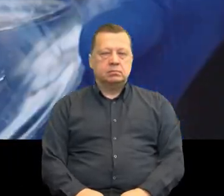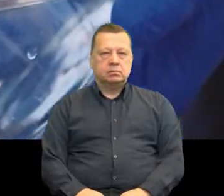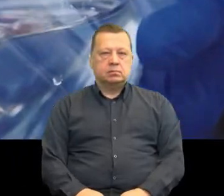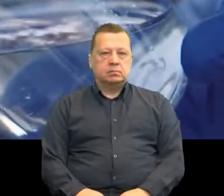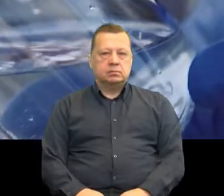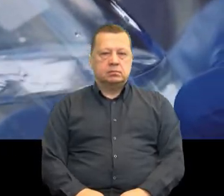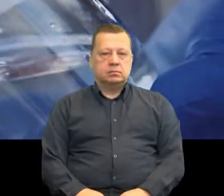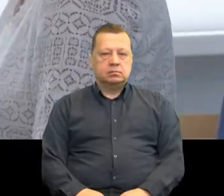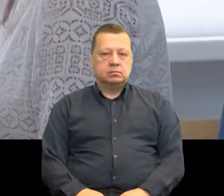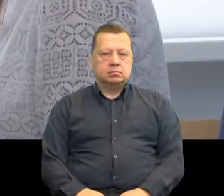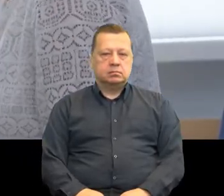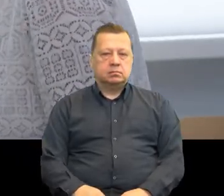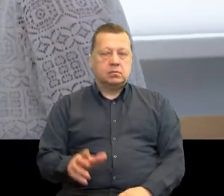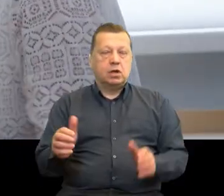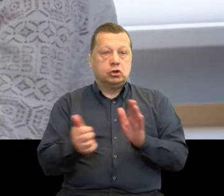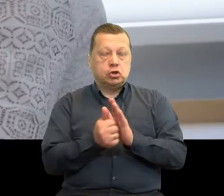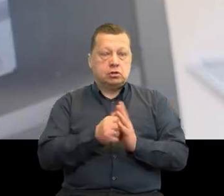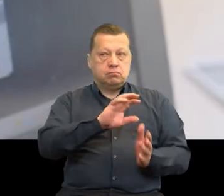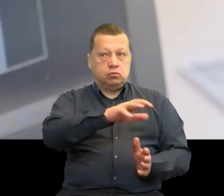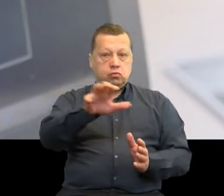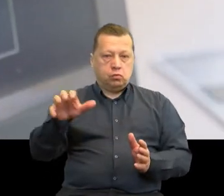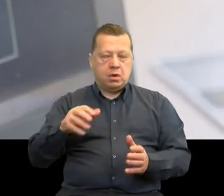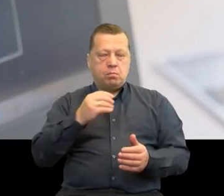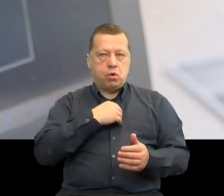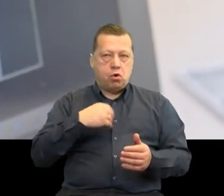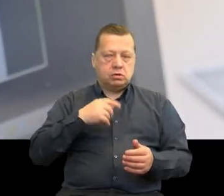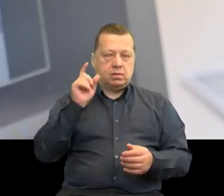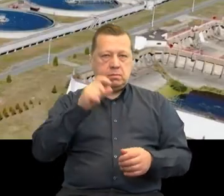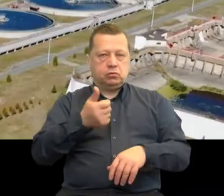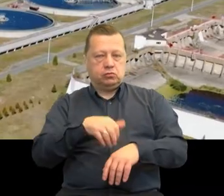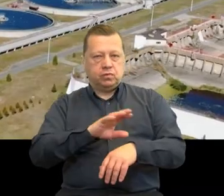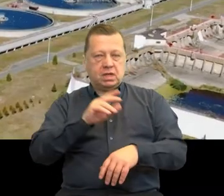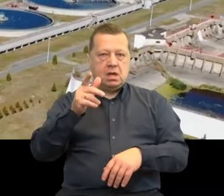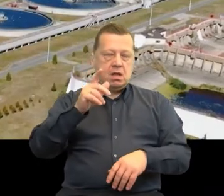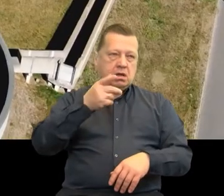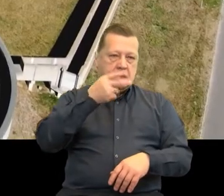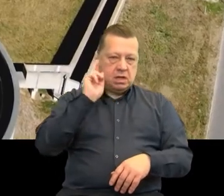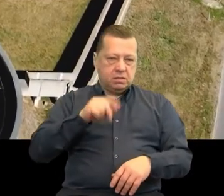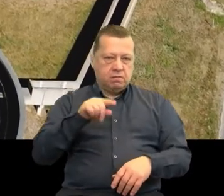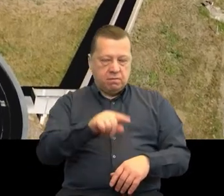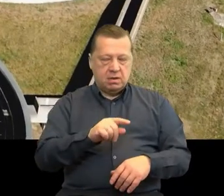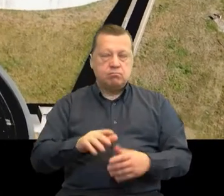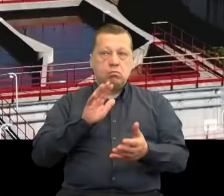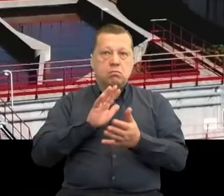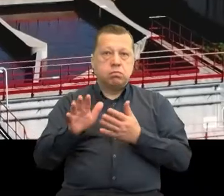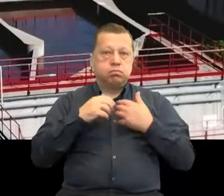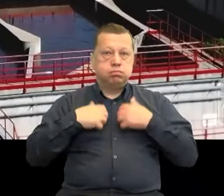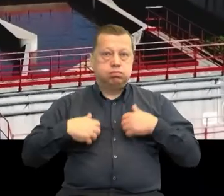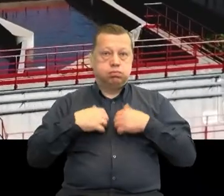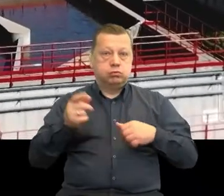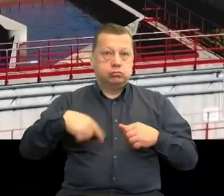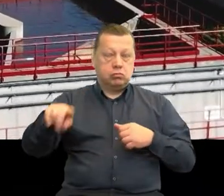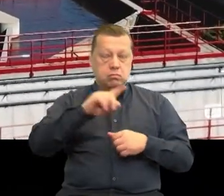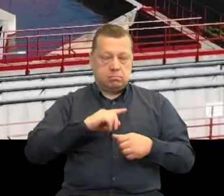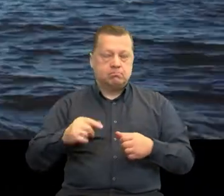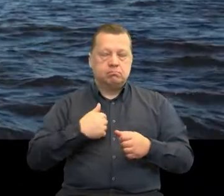Razem z 16 jednostkami z Polski, Niemiec, Szwecji i Litwy przeciwdziałamy zanieczyszczeniu środowiska związanou z emisją